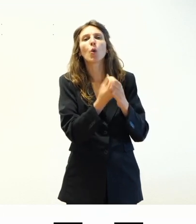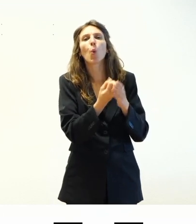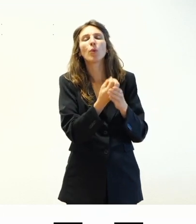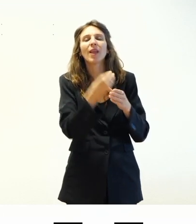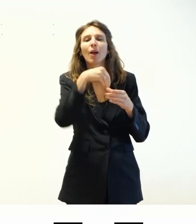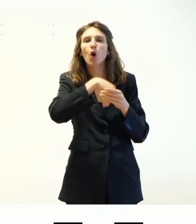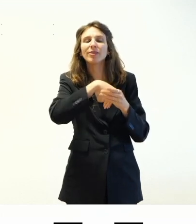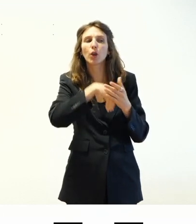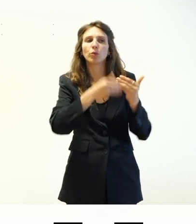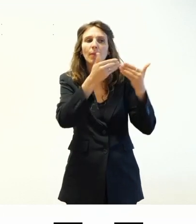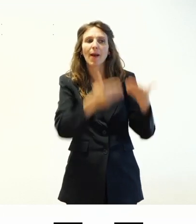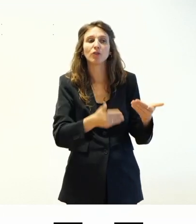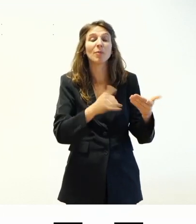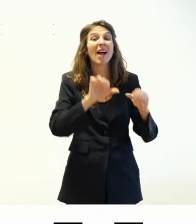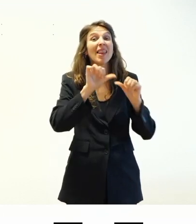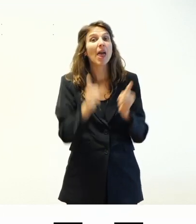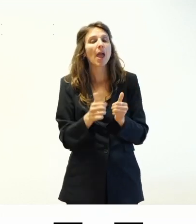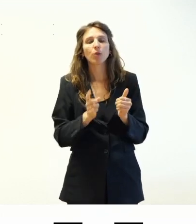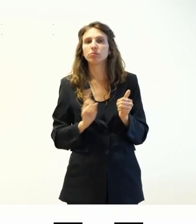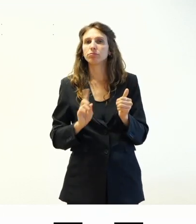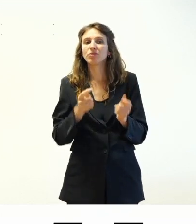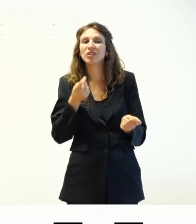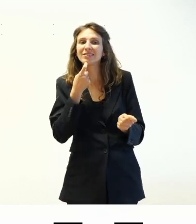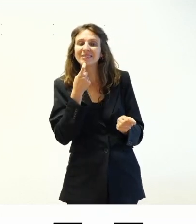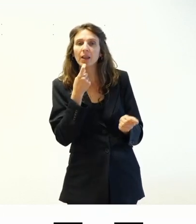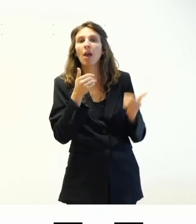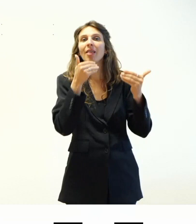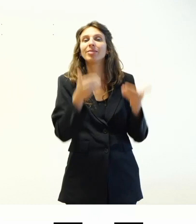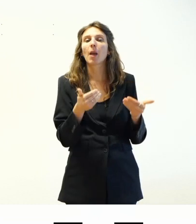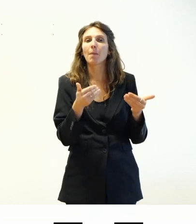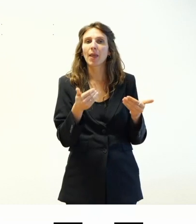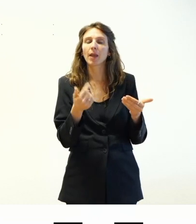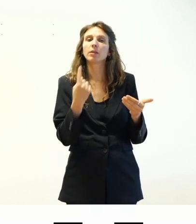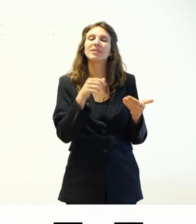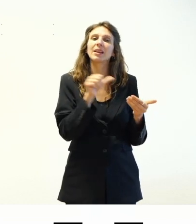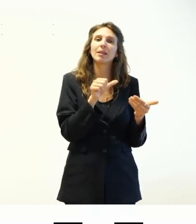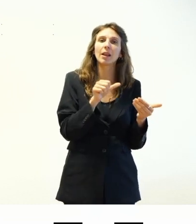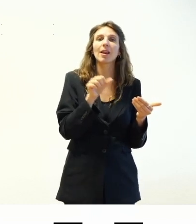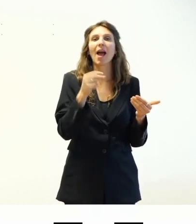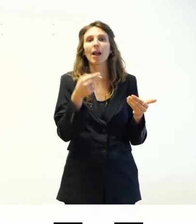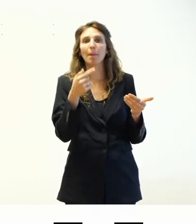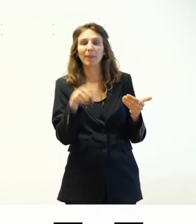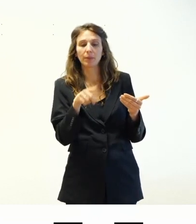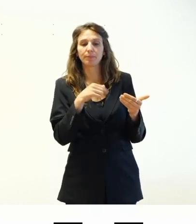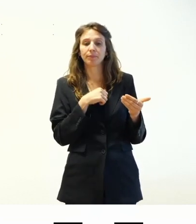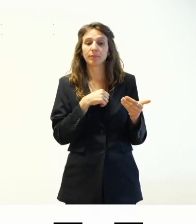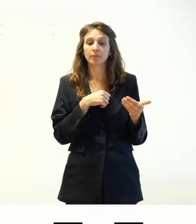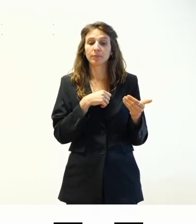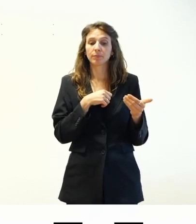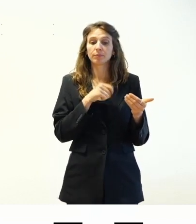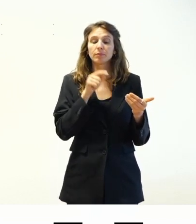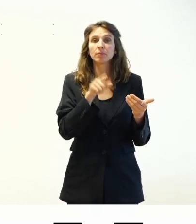gestire il layout del sito che invece è gestito tramite template scritto in PHP. Per andare a fare